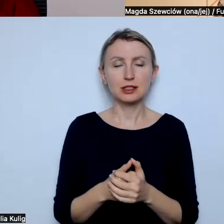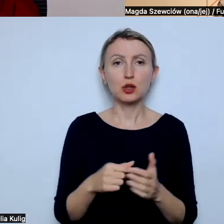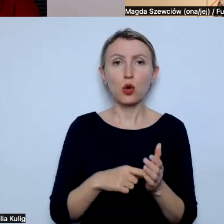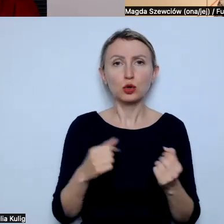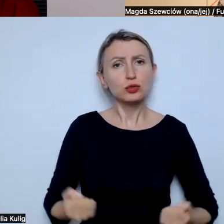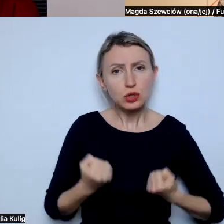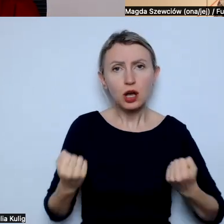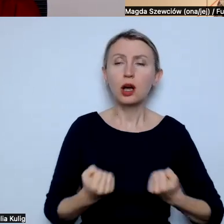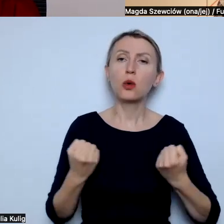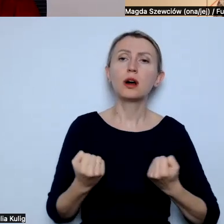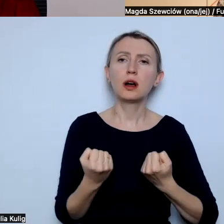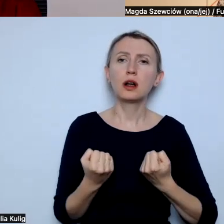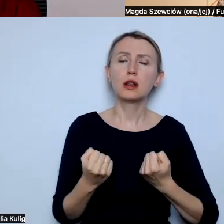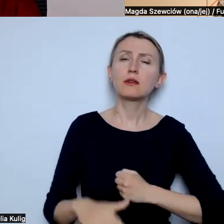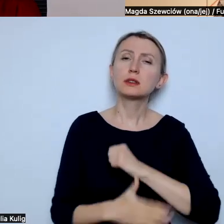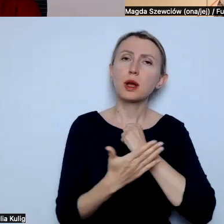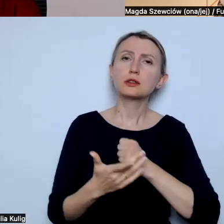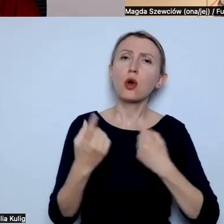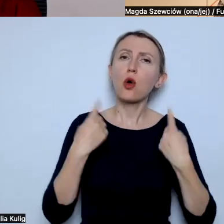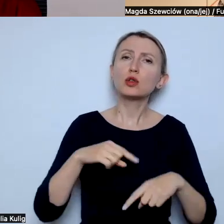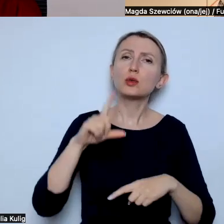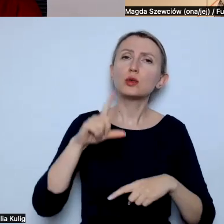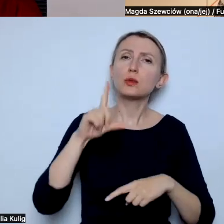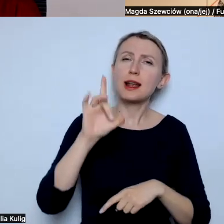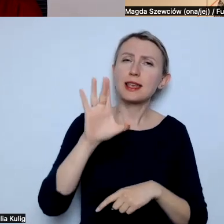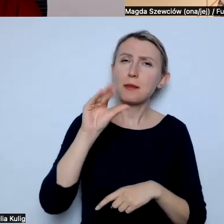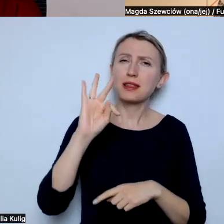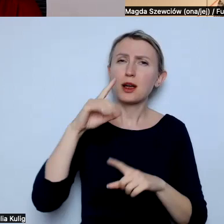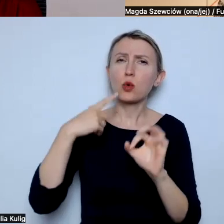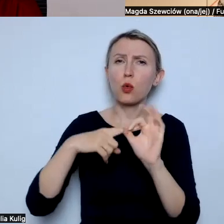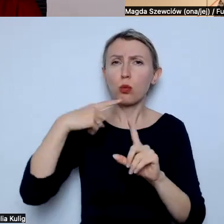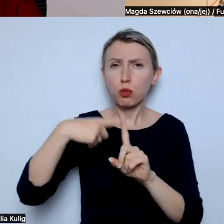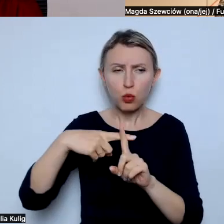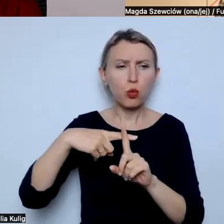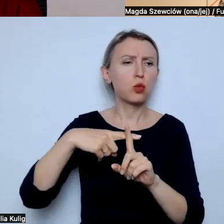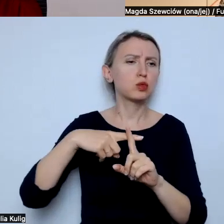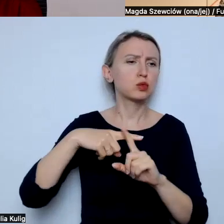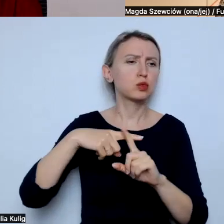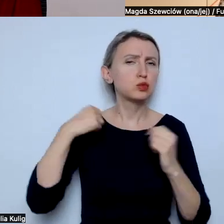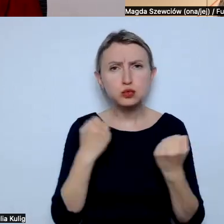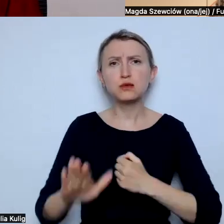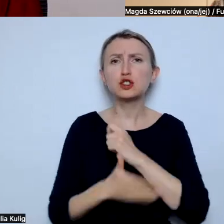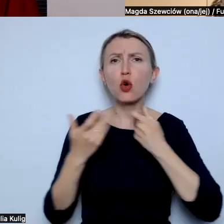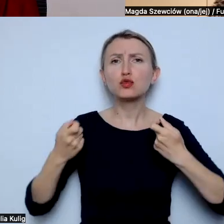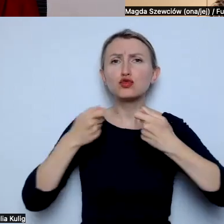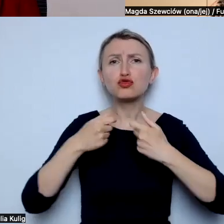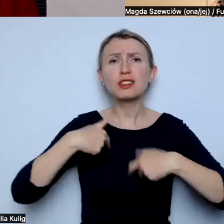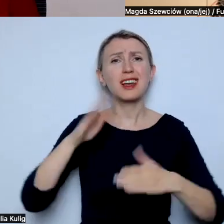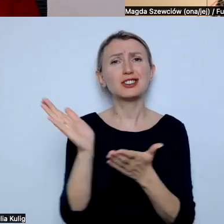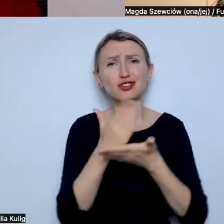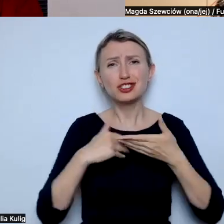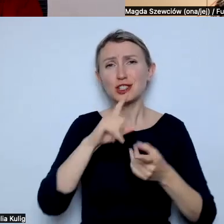wsparcia osób LGBTQ+, zarówno poprzez sojusznictwo, czy kiedy jestem częścią tej